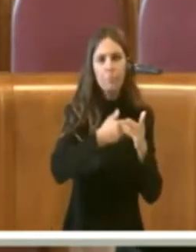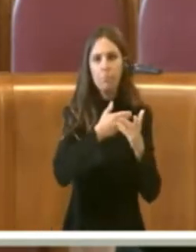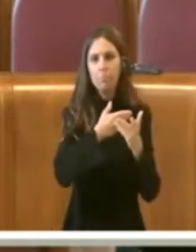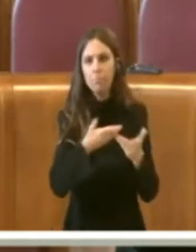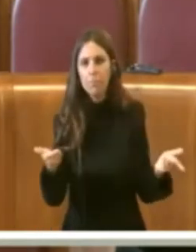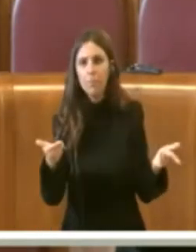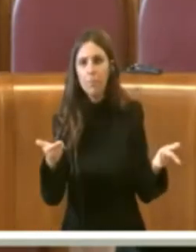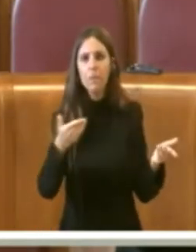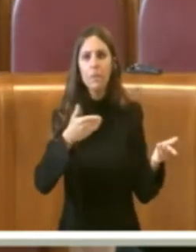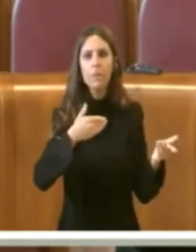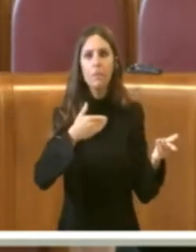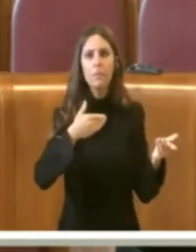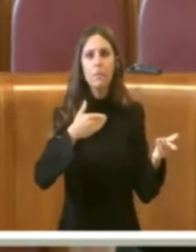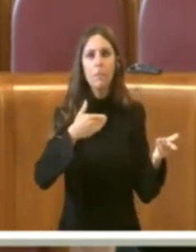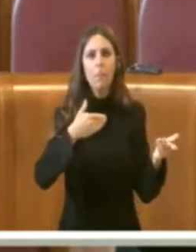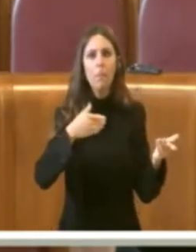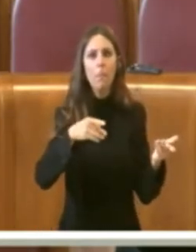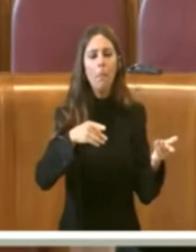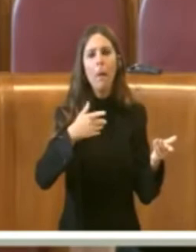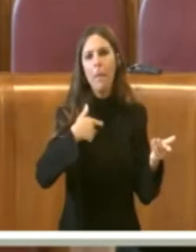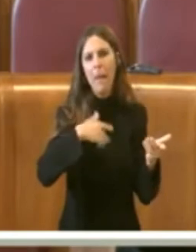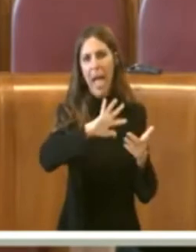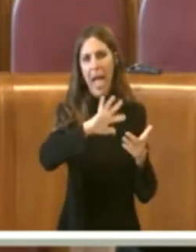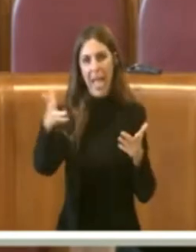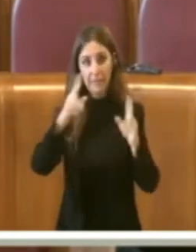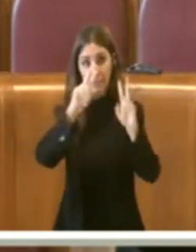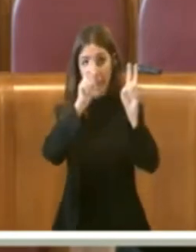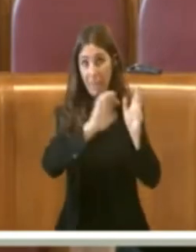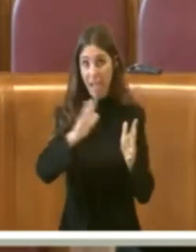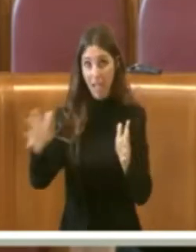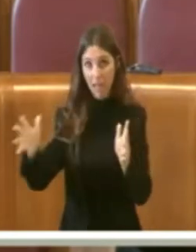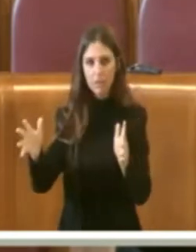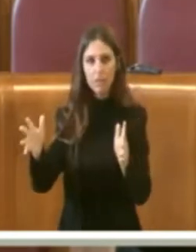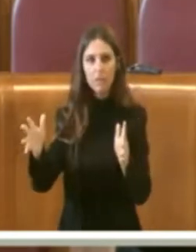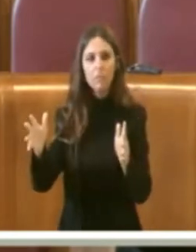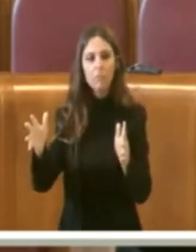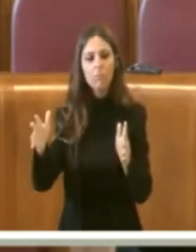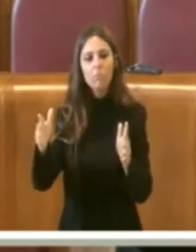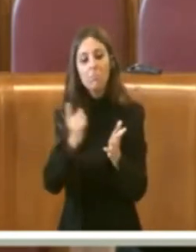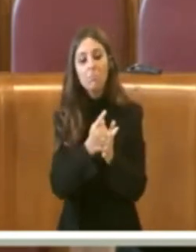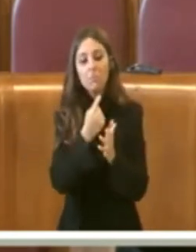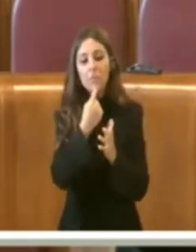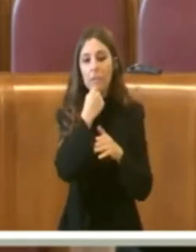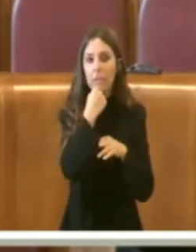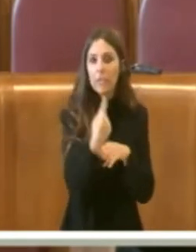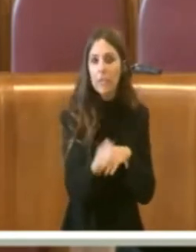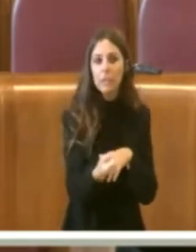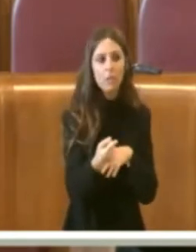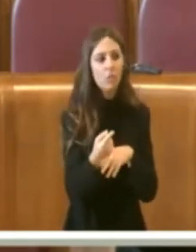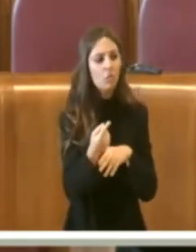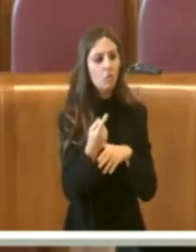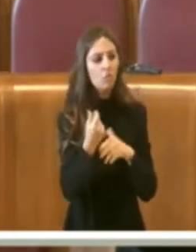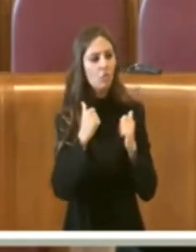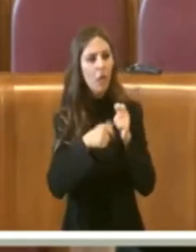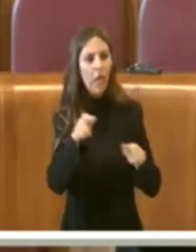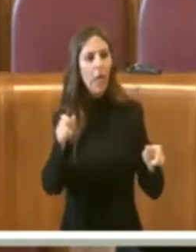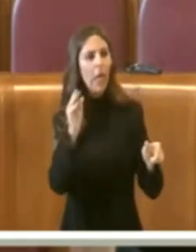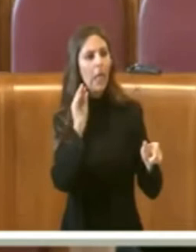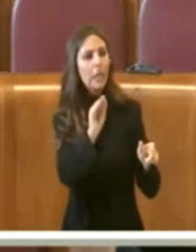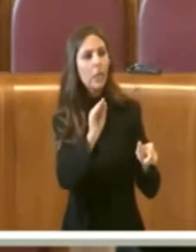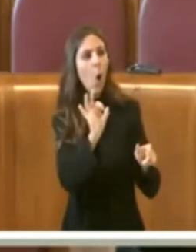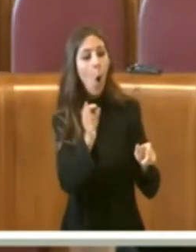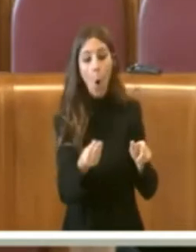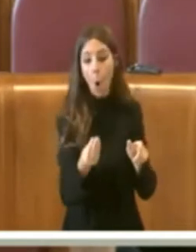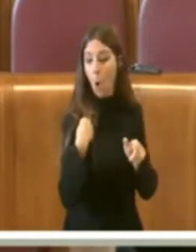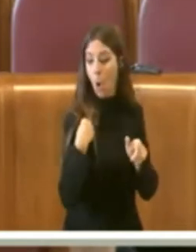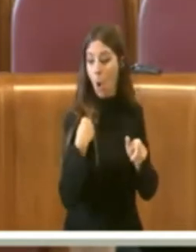e quant'altro, devo dire che poi vai fuori, chiede ai cittadini o i cittadini ti chiedono